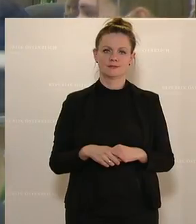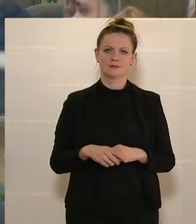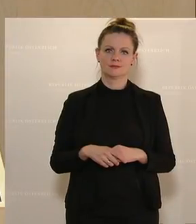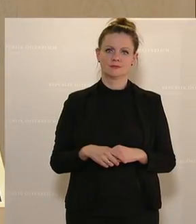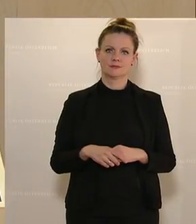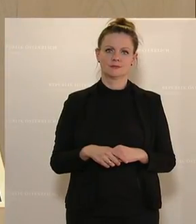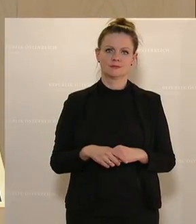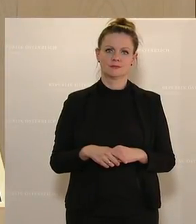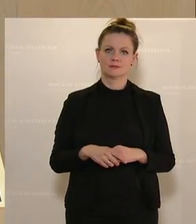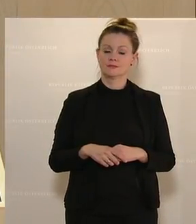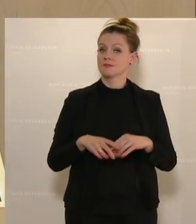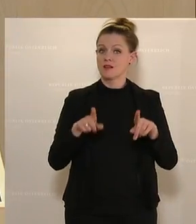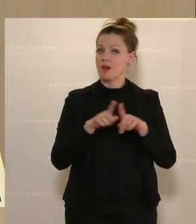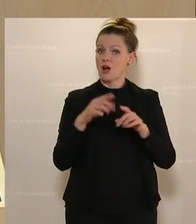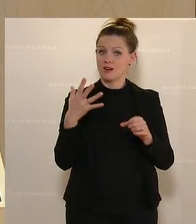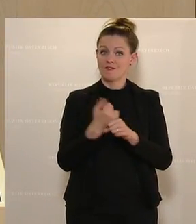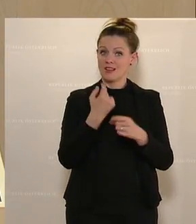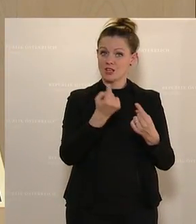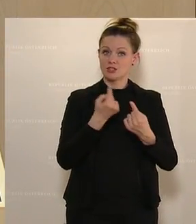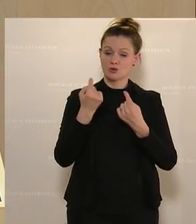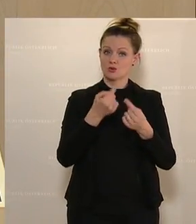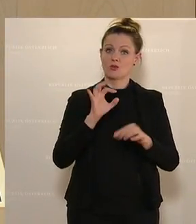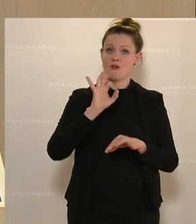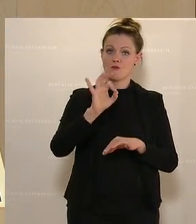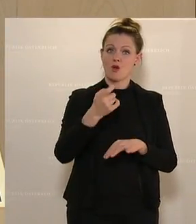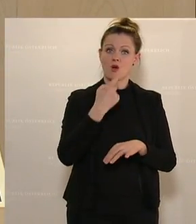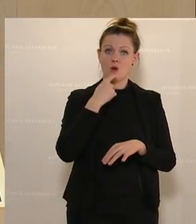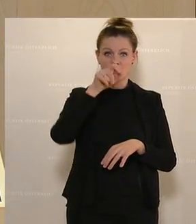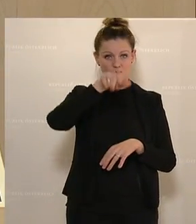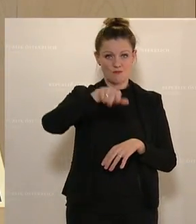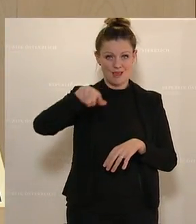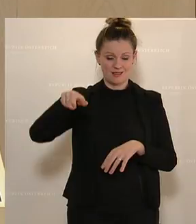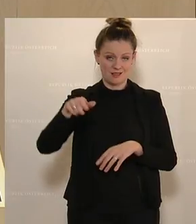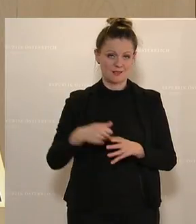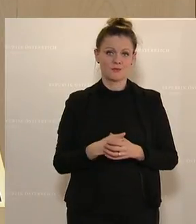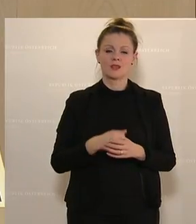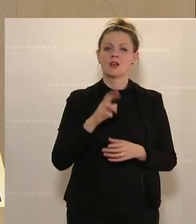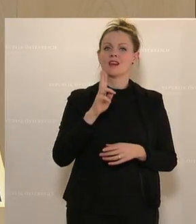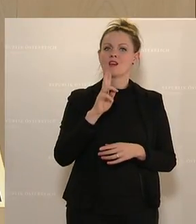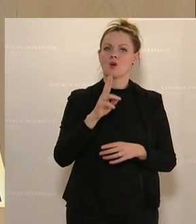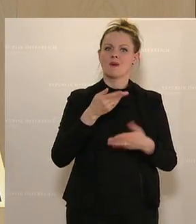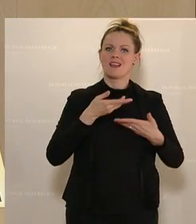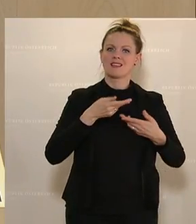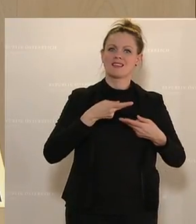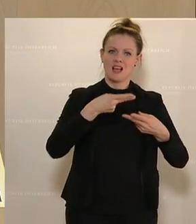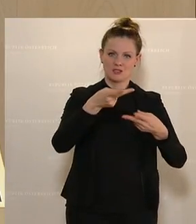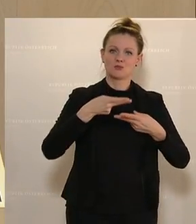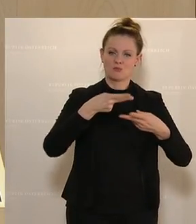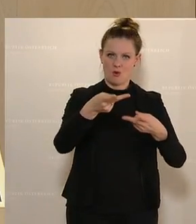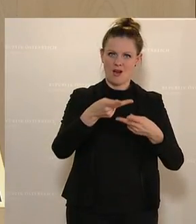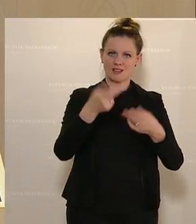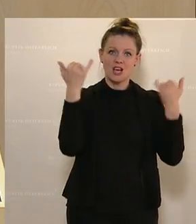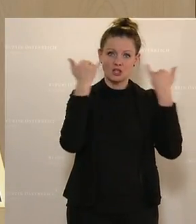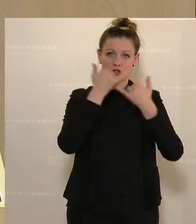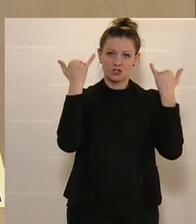Es ist aber auch eine Win-Situation für den Konsumenten. Und warum ist es das? Weil natürlich durch den Transport und durch diesen Stress ja auch